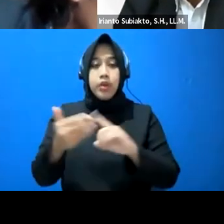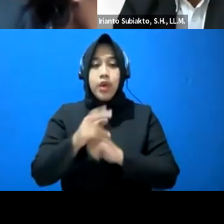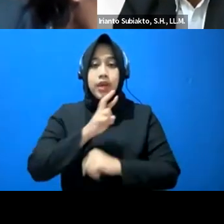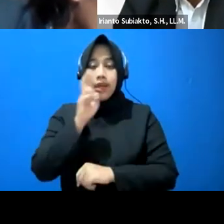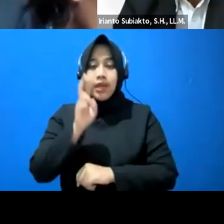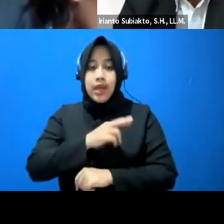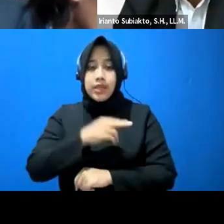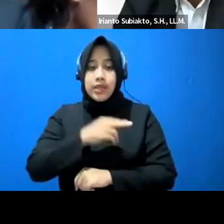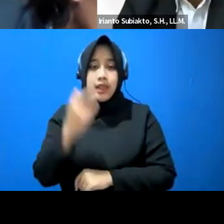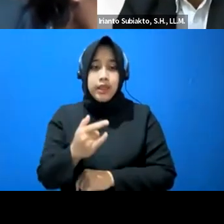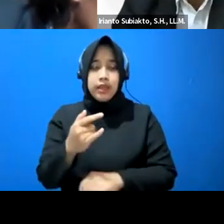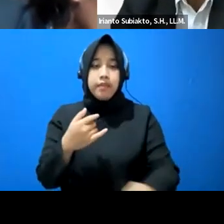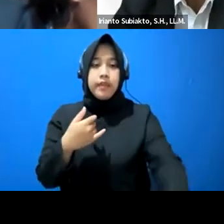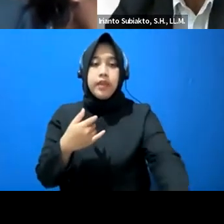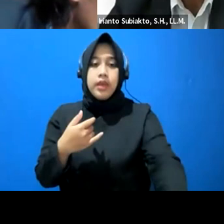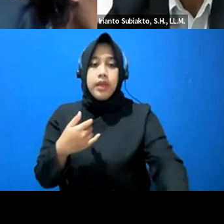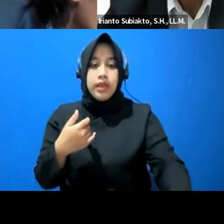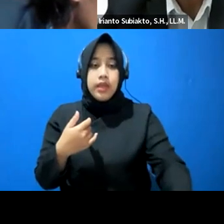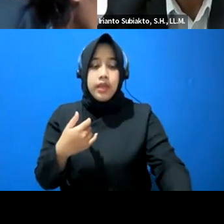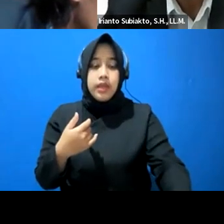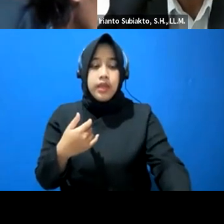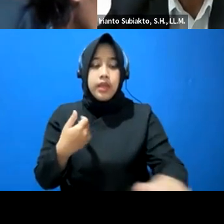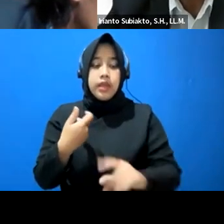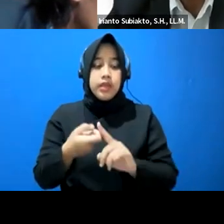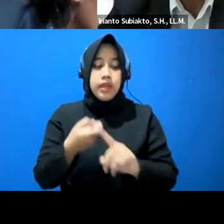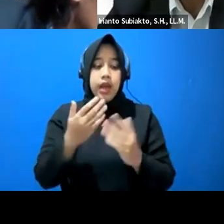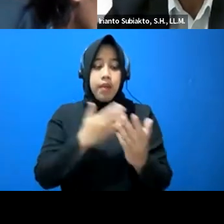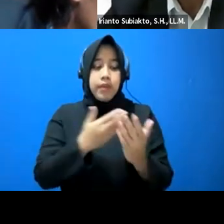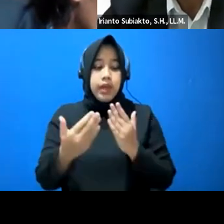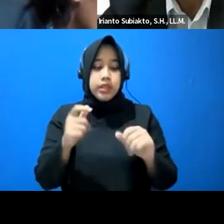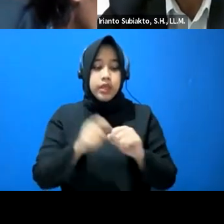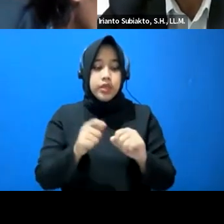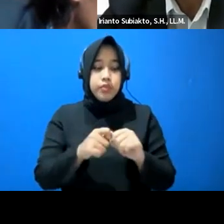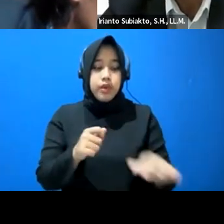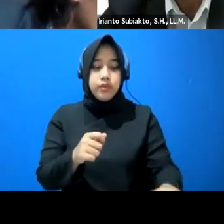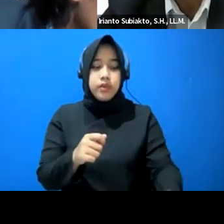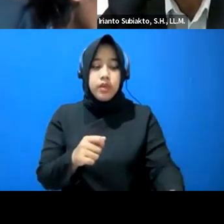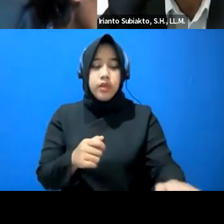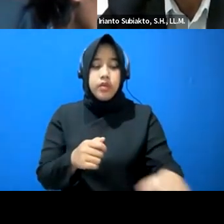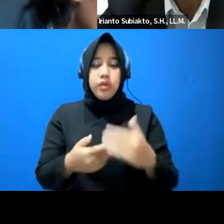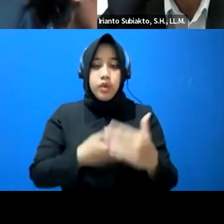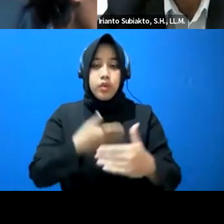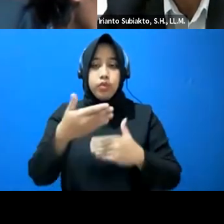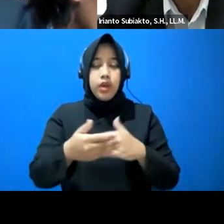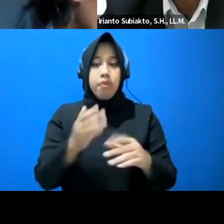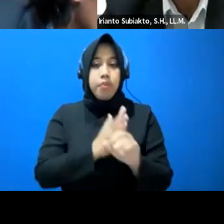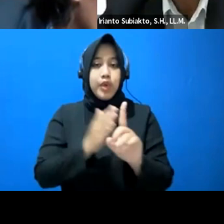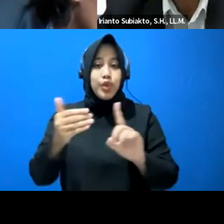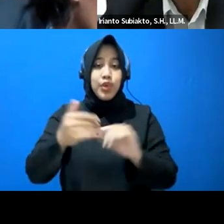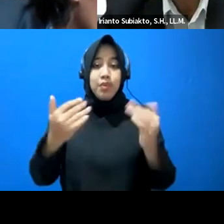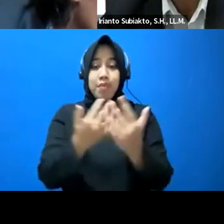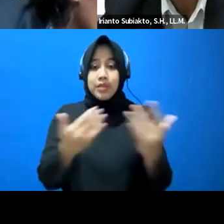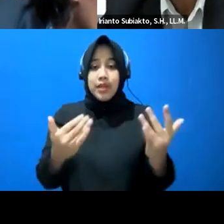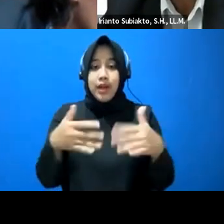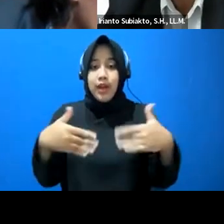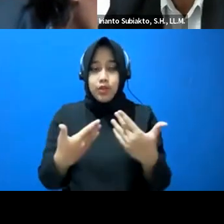diri dari aplikasi yang disediakan seperti itu dan untuk melindungi masyarakat atau